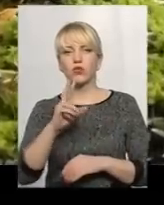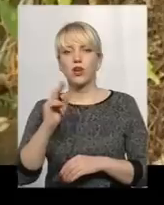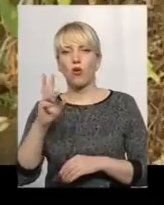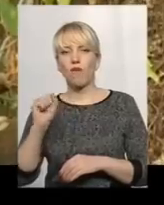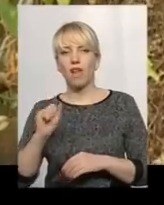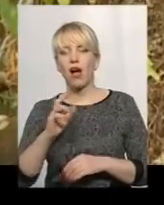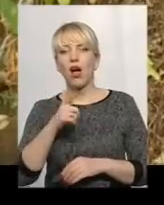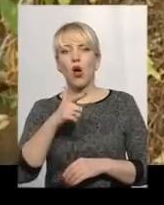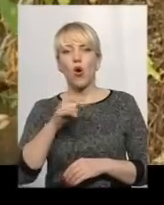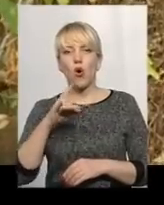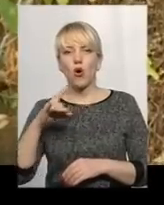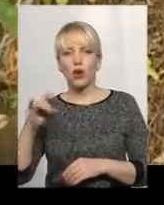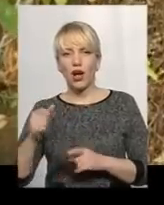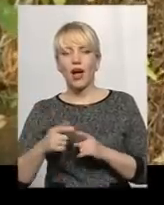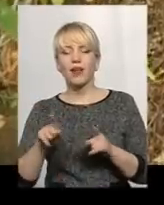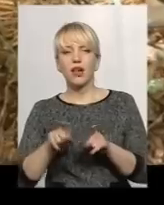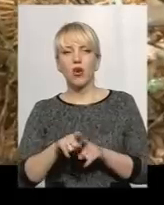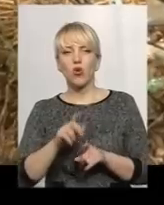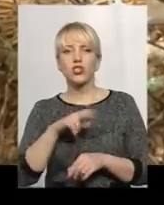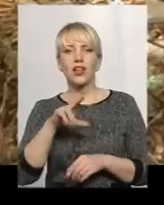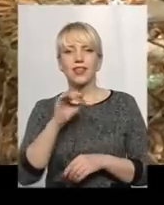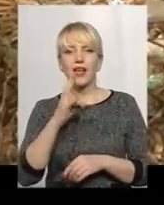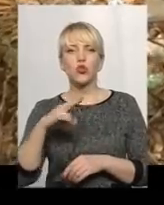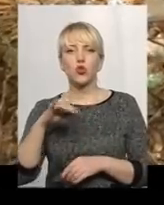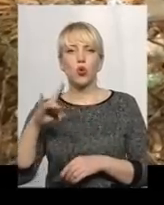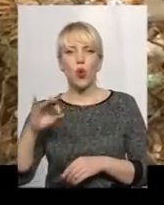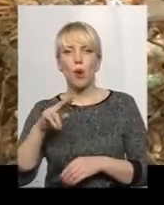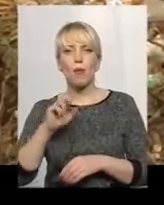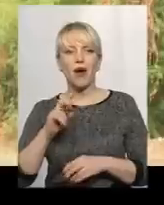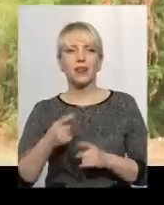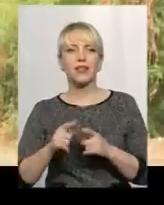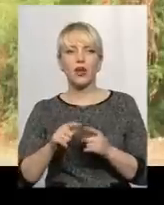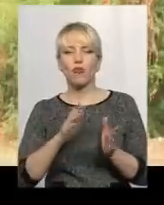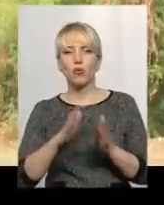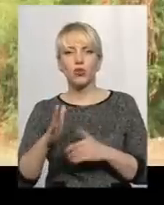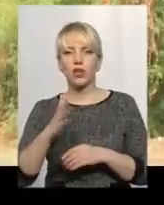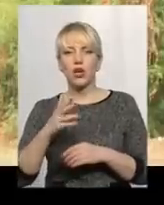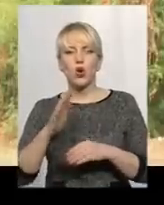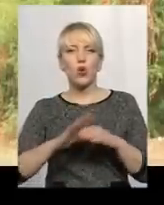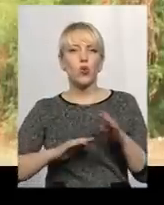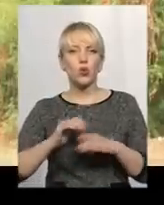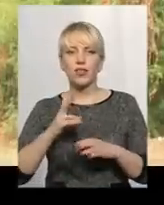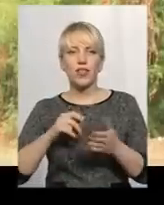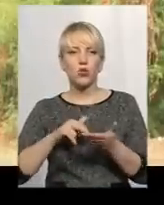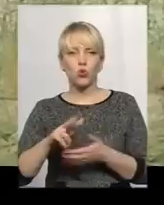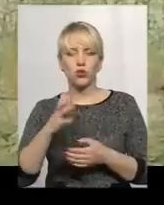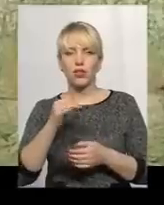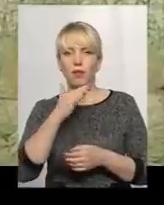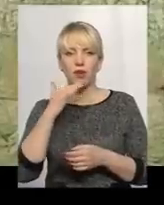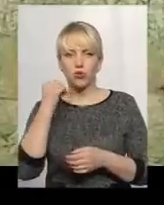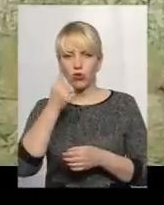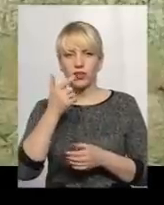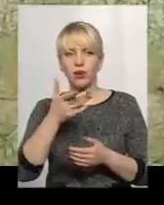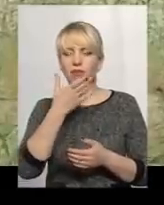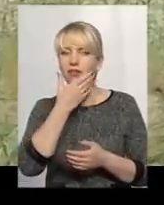а й Дендропарк. Схоже до його впорядкування руки не доходили вже на один рік. Там такі екзотичні рослини, я знаю, таке